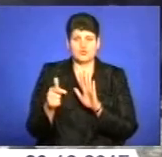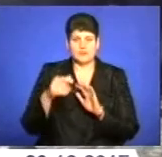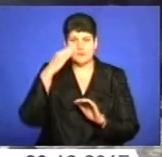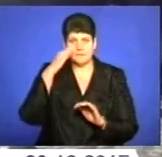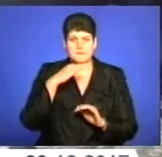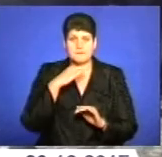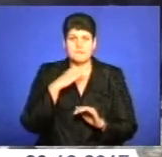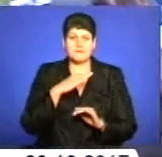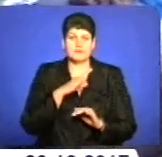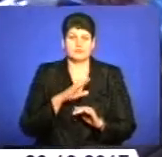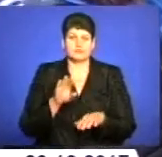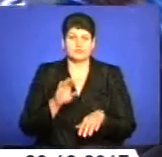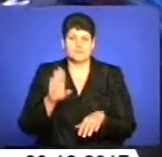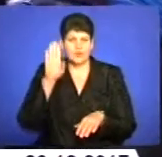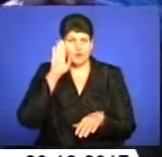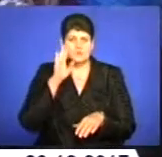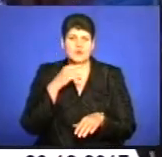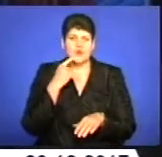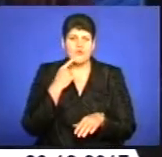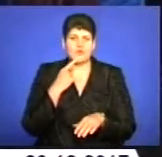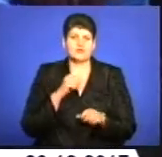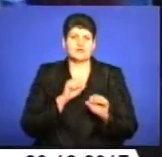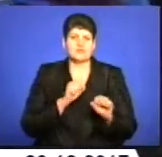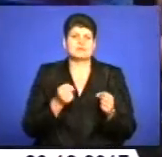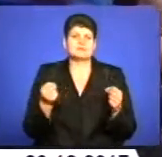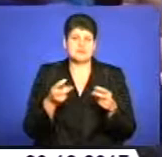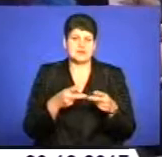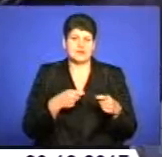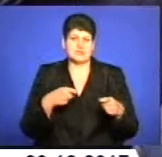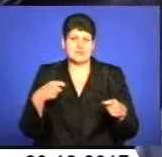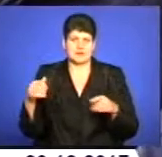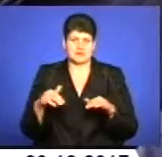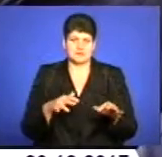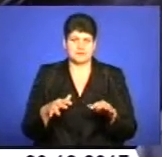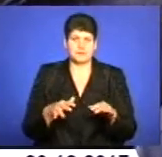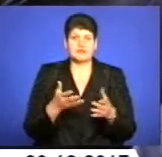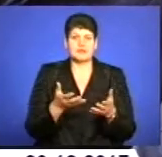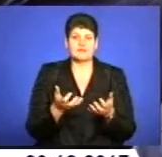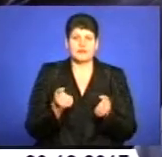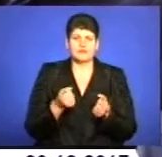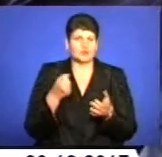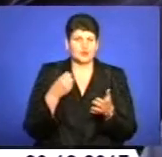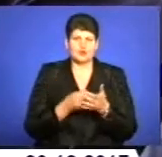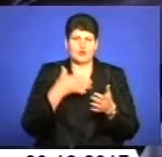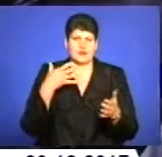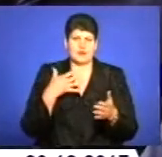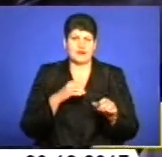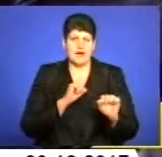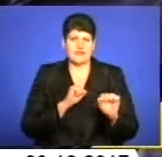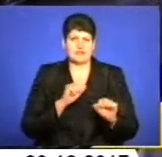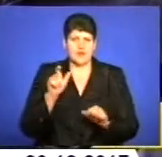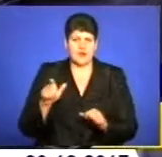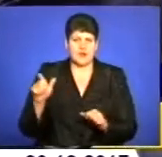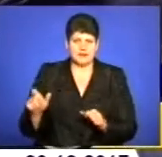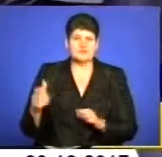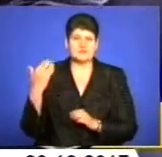потерпілого впевнений, адвокати підозрюваного навмисне затягують справу. Він наняв дуже дорогих адвокатів, вже слідуючих перед тим у нього був